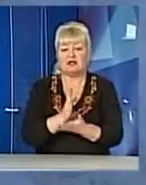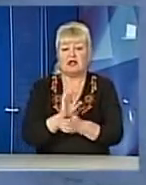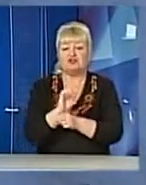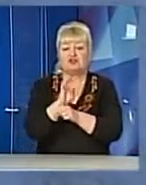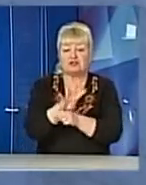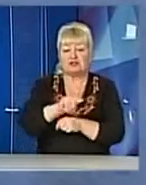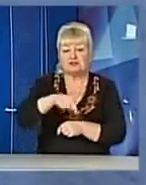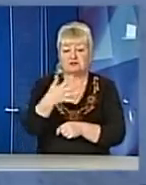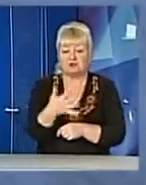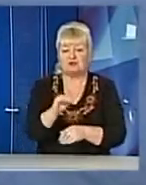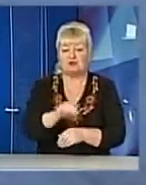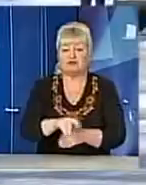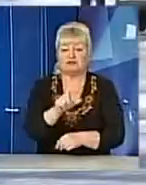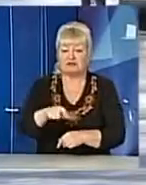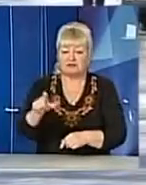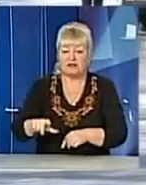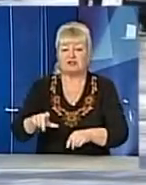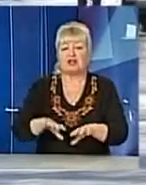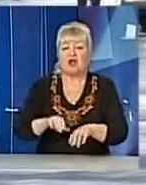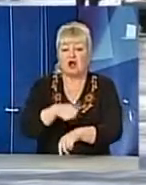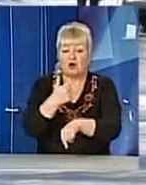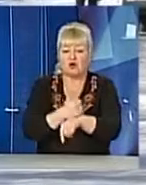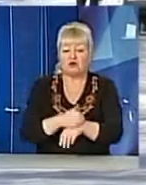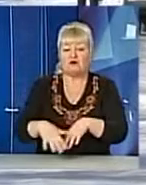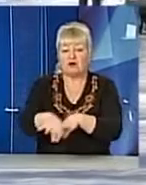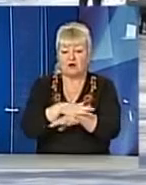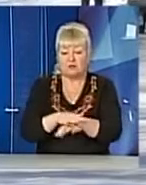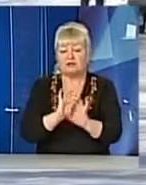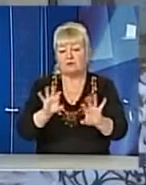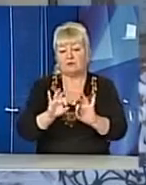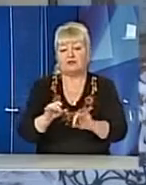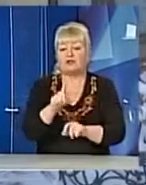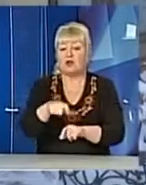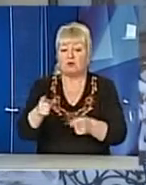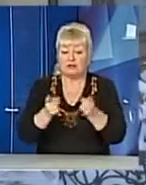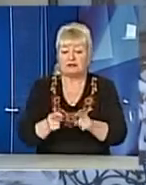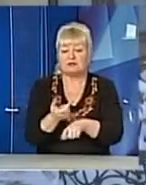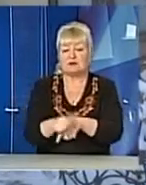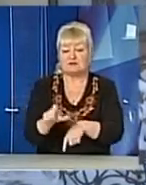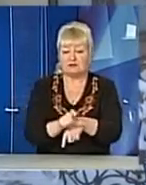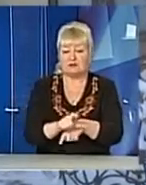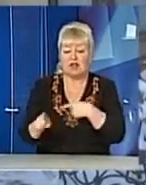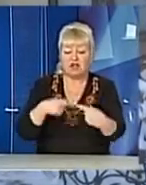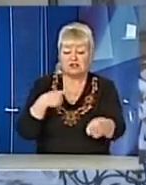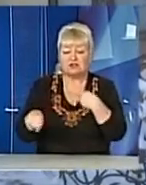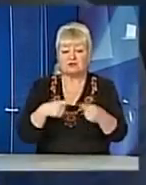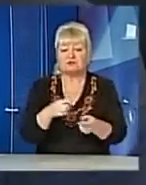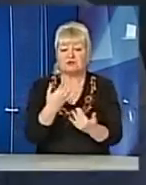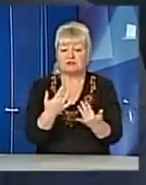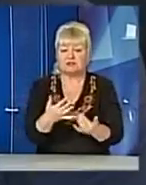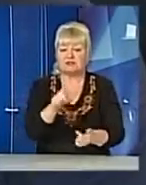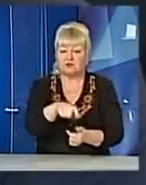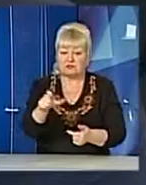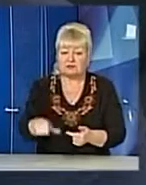тисяч мешканців. Однак голова громади пояснює, насправді людей більше. Тож через розбіжності в цифрах їхній бюджет втрачає кошти.